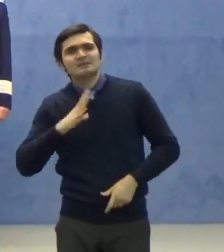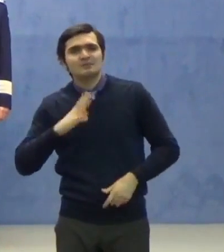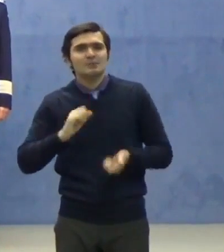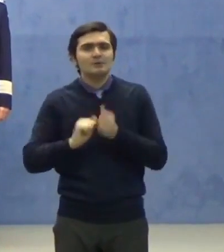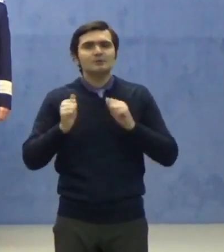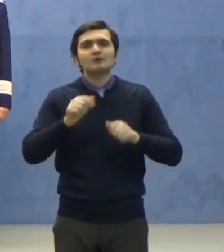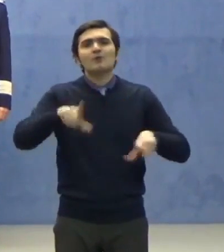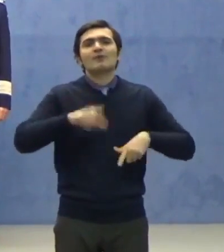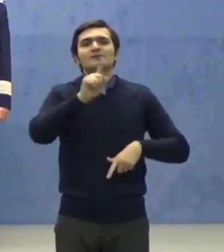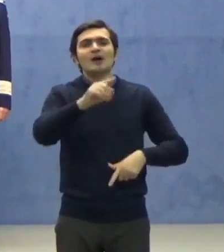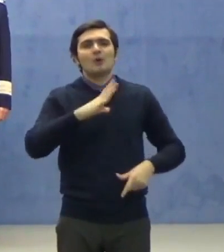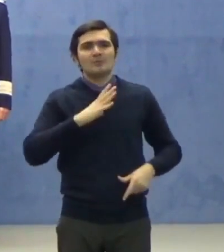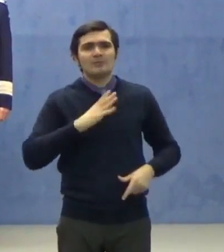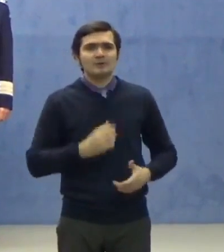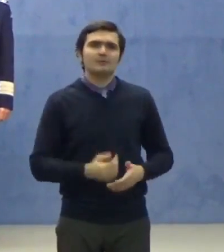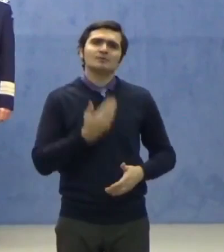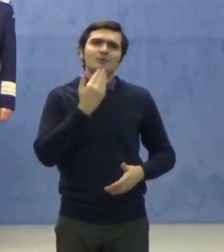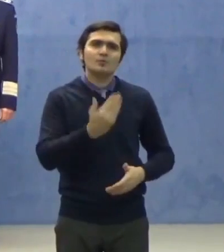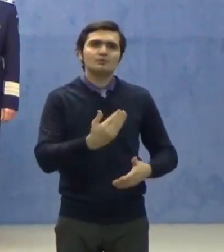pericol. Mulțumesc!